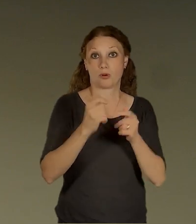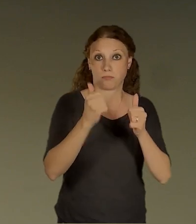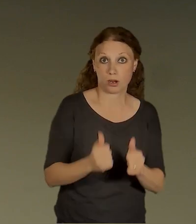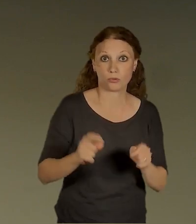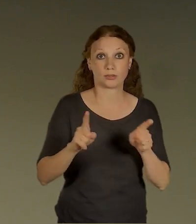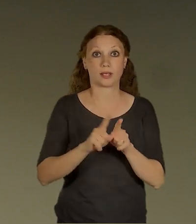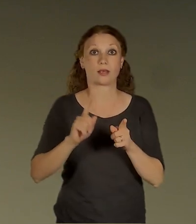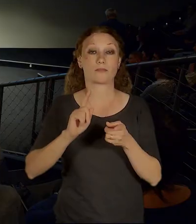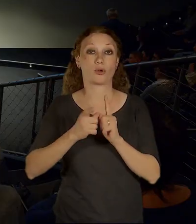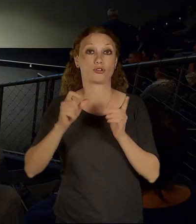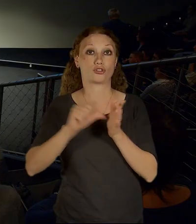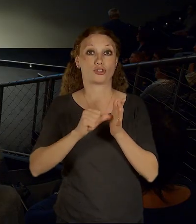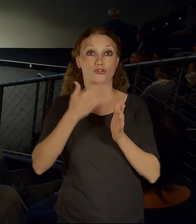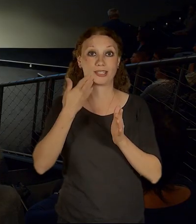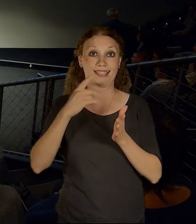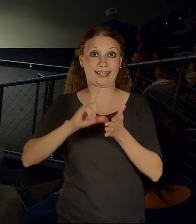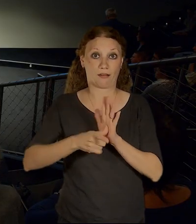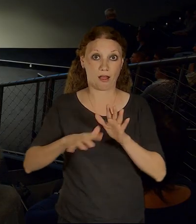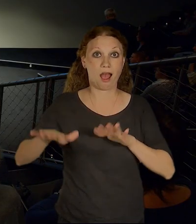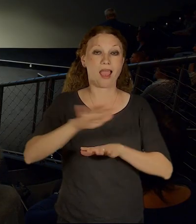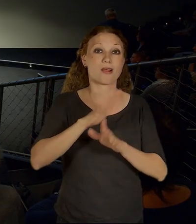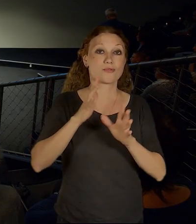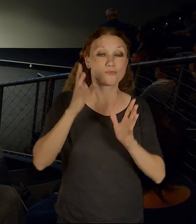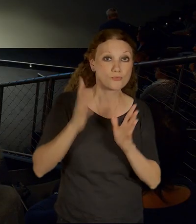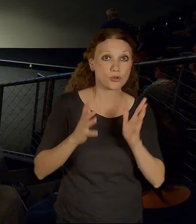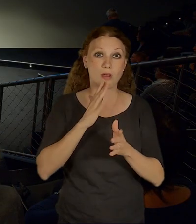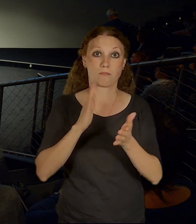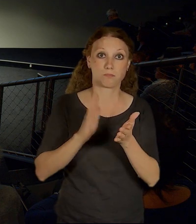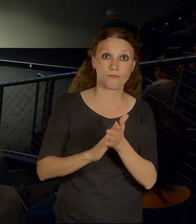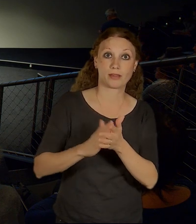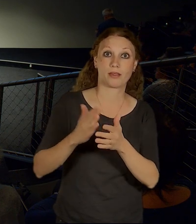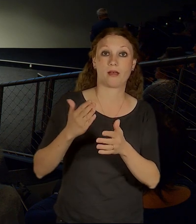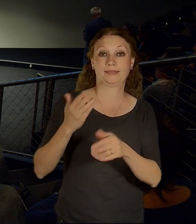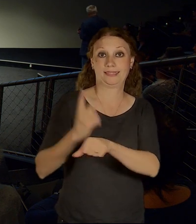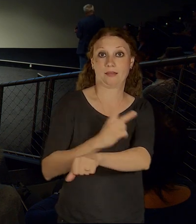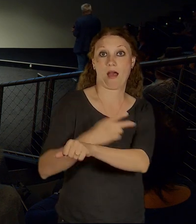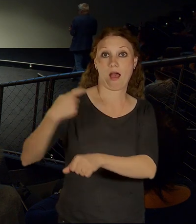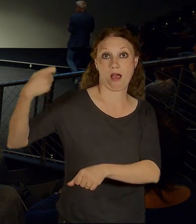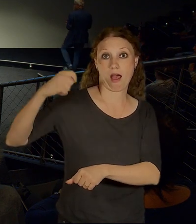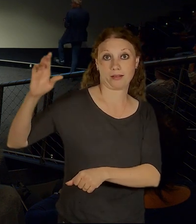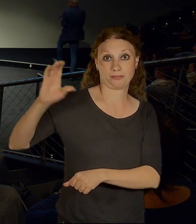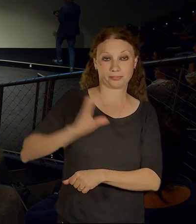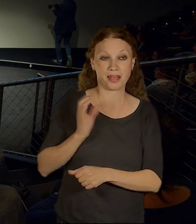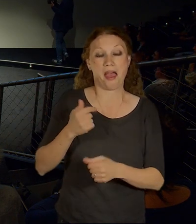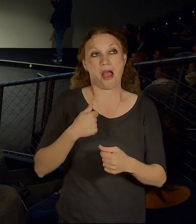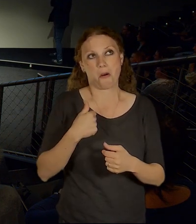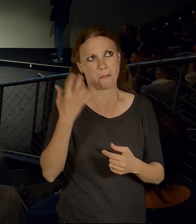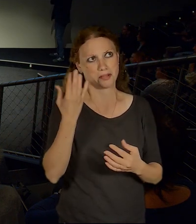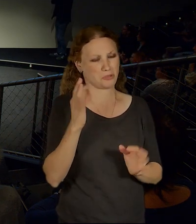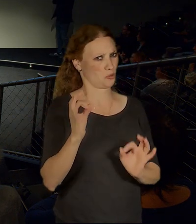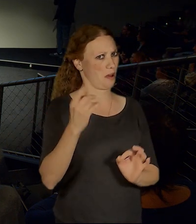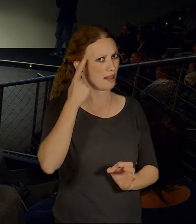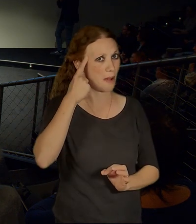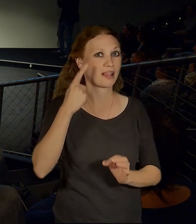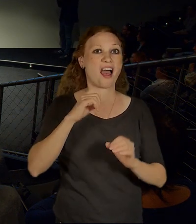od státu, tak ještě jsme o tom nemluvili s nikým z vlády, ale já věřím, že to je tak super nápad, že to prostě